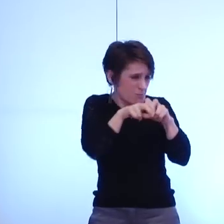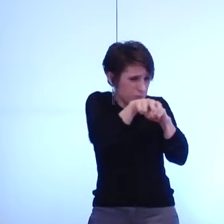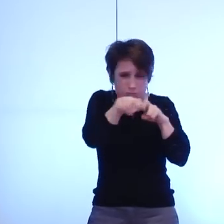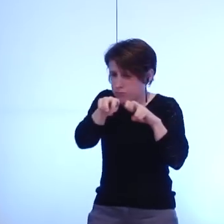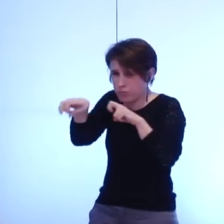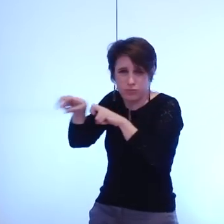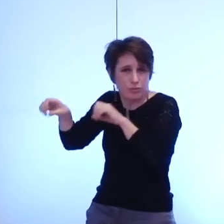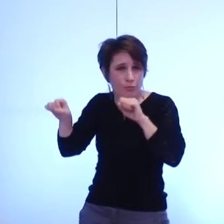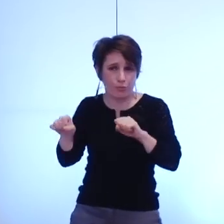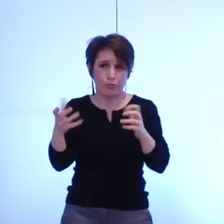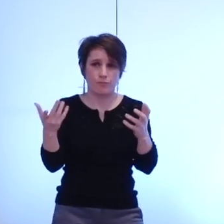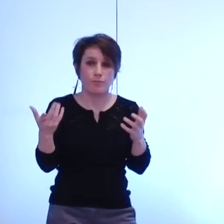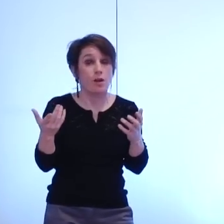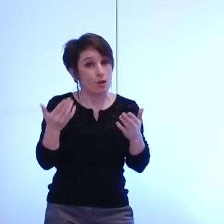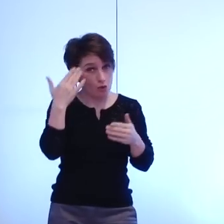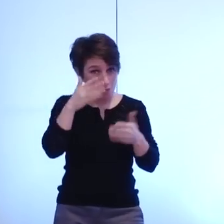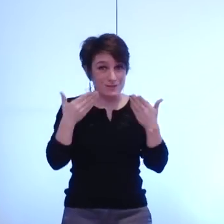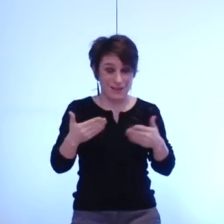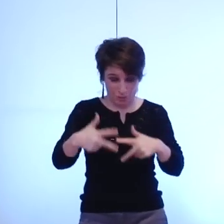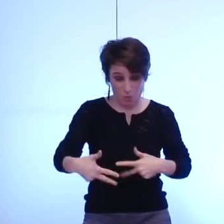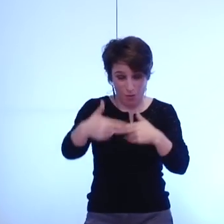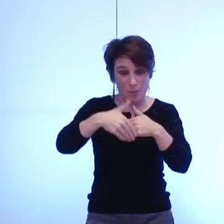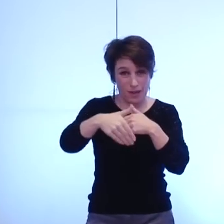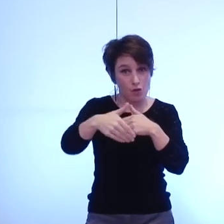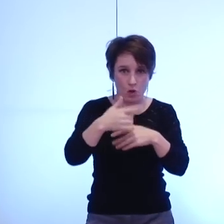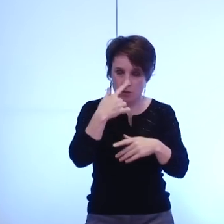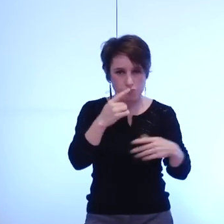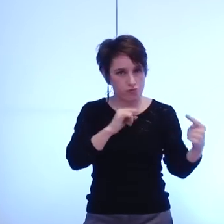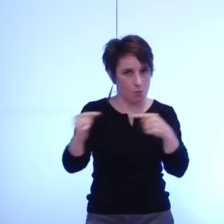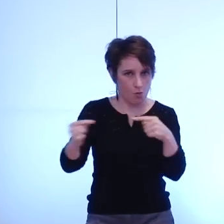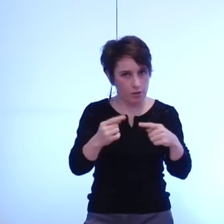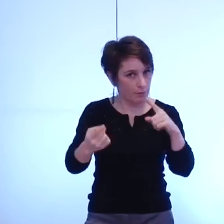dans cette période ce débat prend beaucoup de force